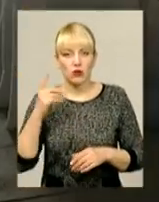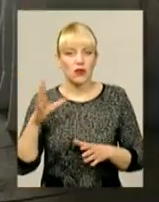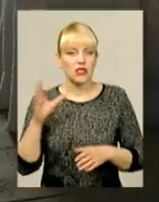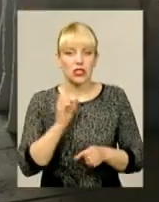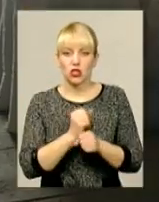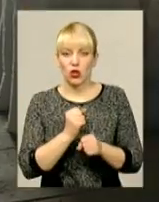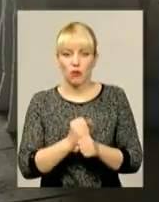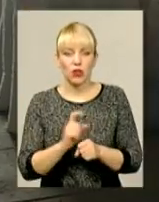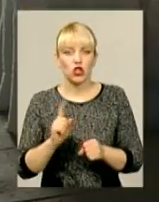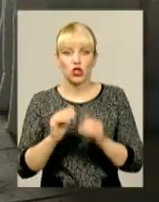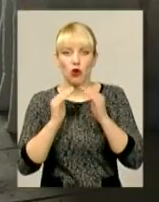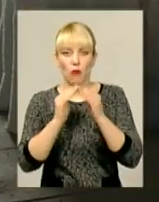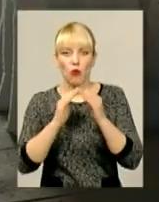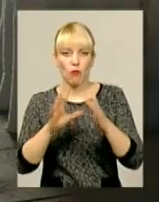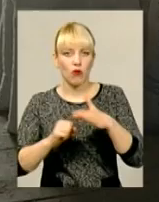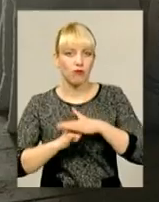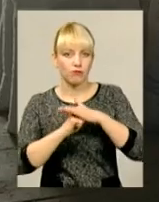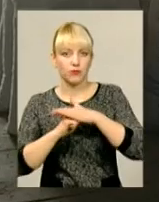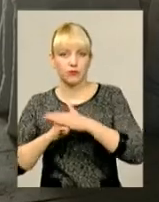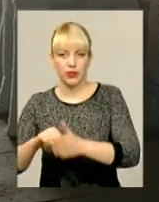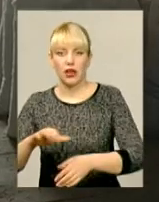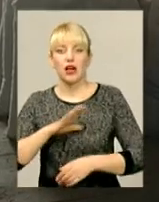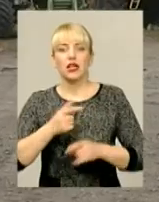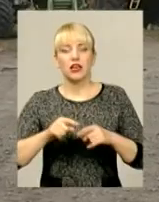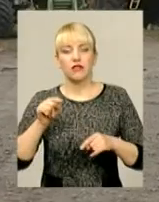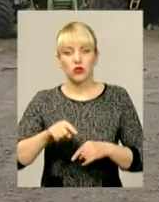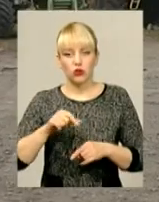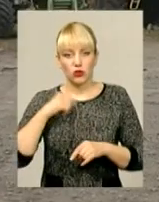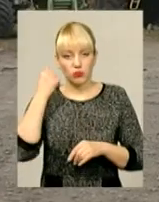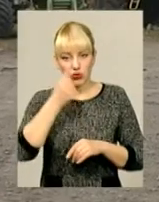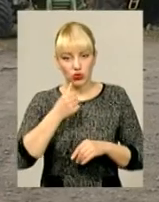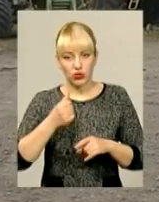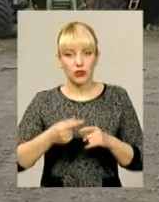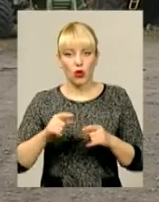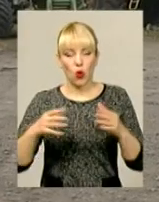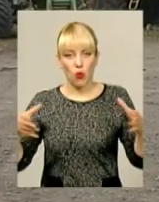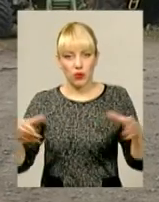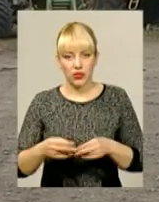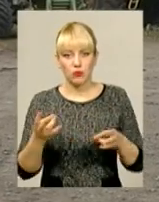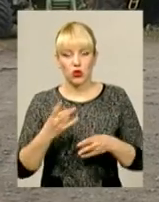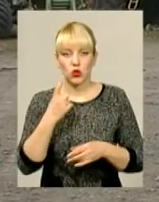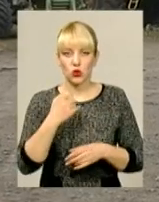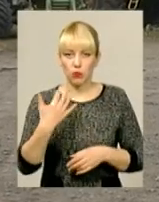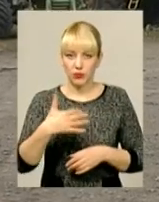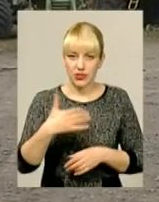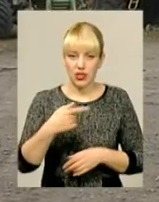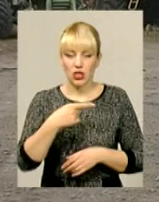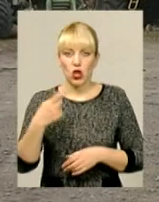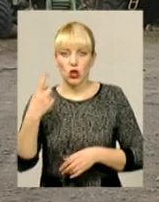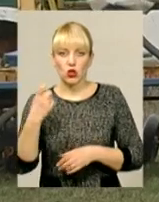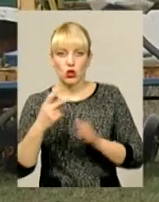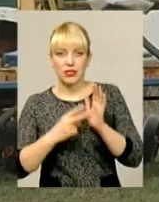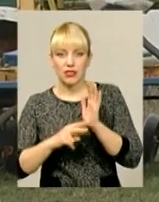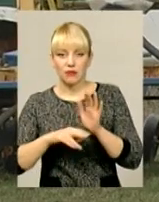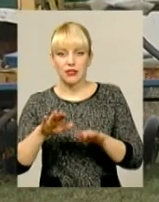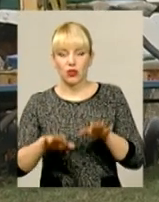порожніми. І не останню роль відіграють добрива, яких тільки в цьому кооперативі потрібно багато – 150-170 тонн. А